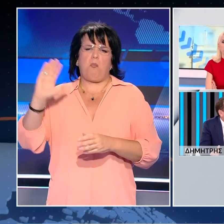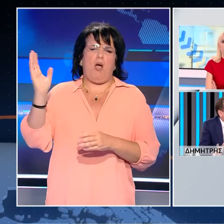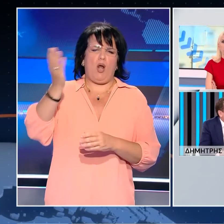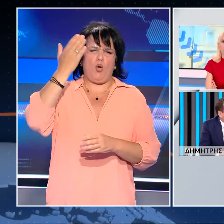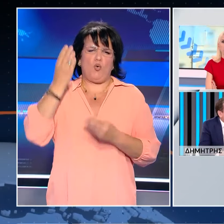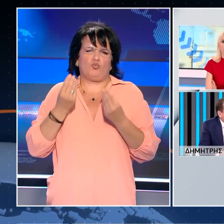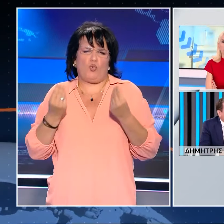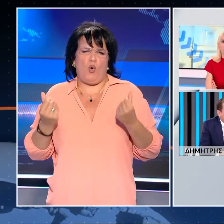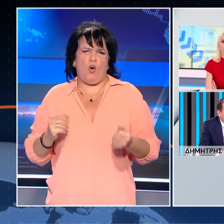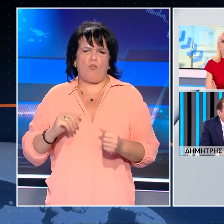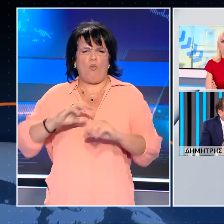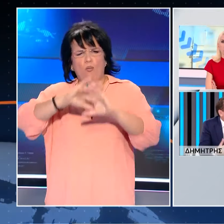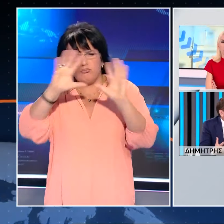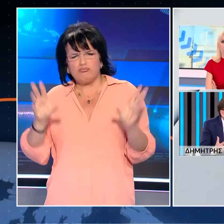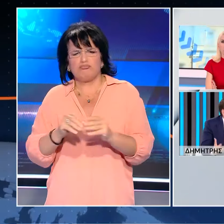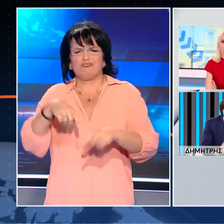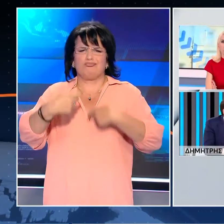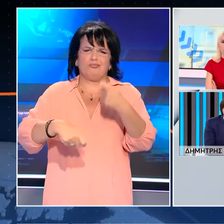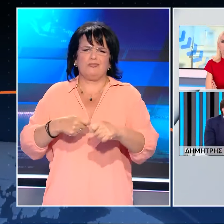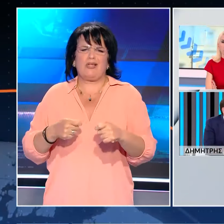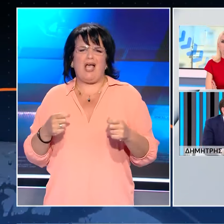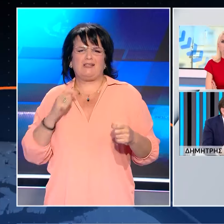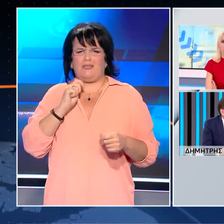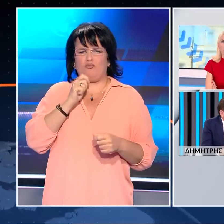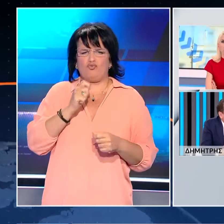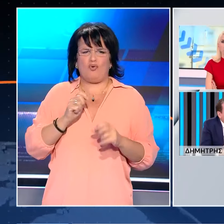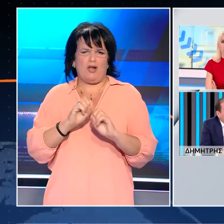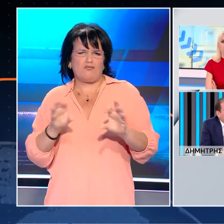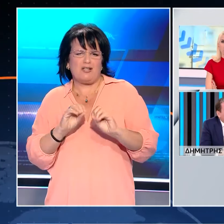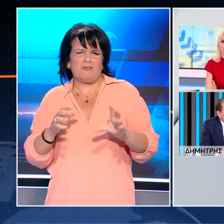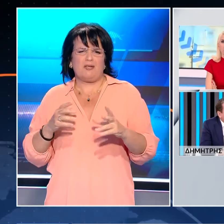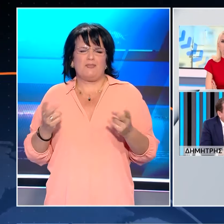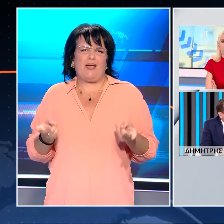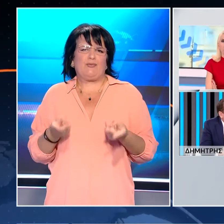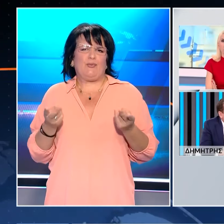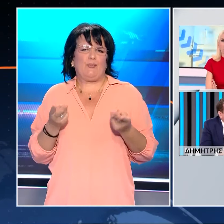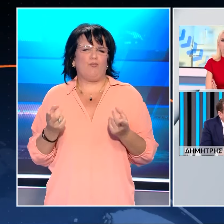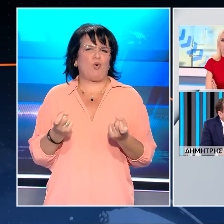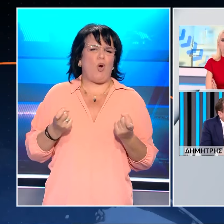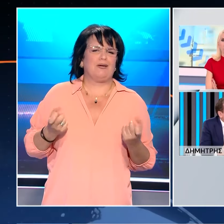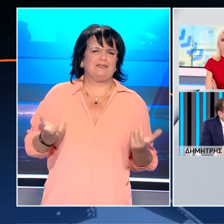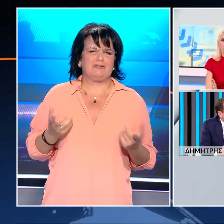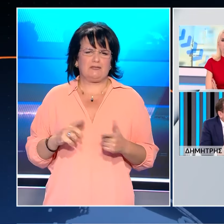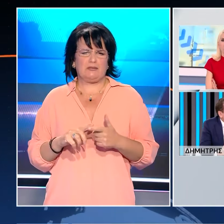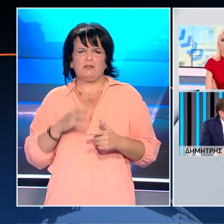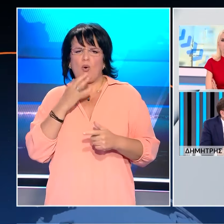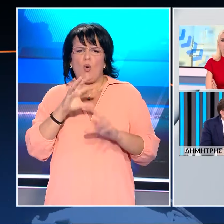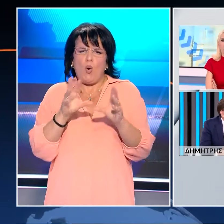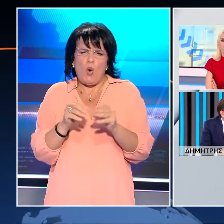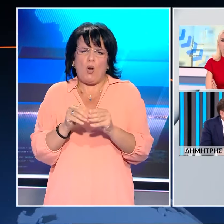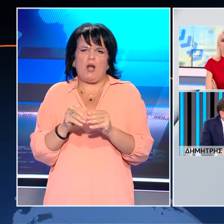τύπου οι οποίες προφανώς γαργαλάνε δημοσιογραφικά τα μίντια αλλά είναι εκτός